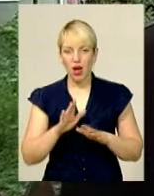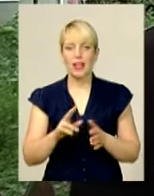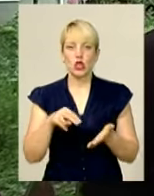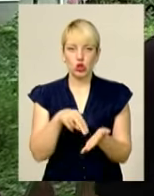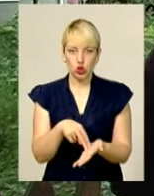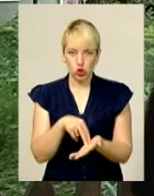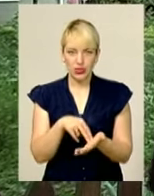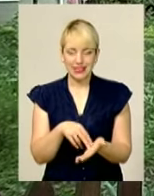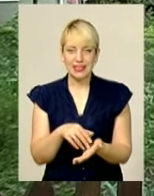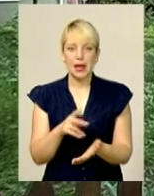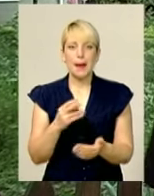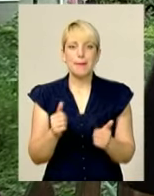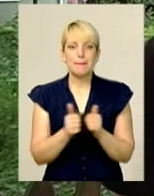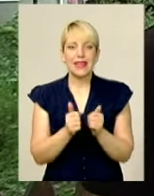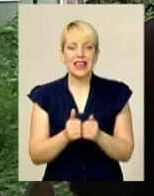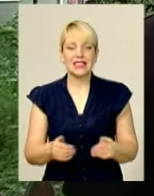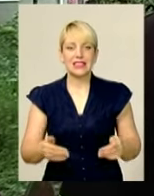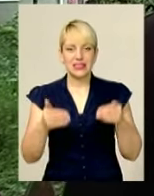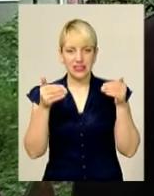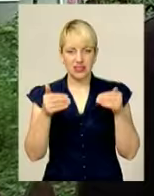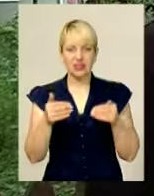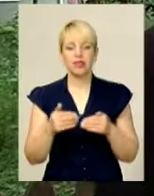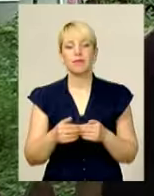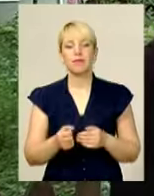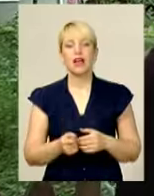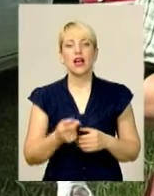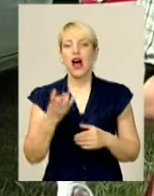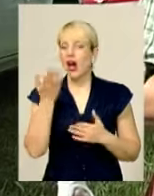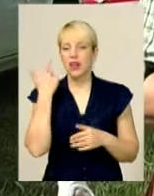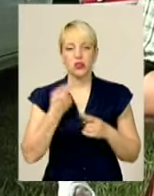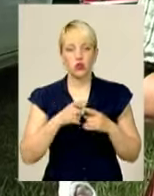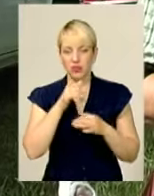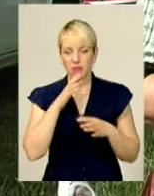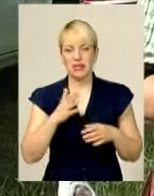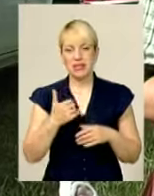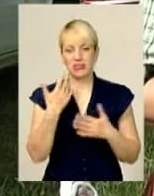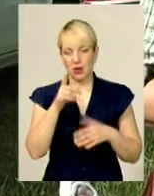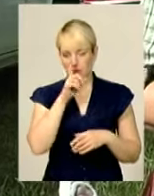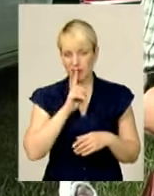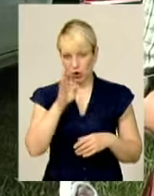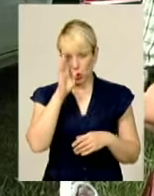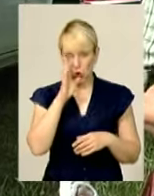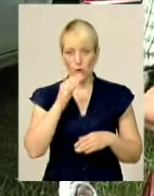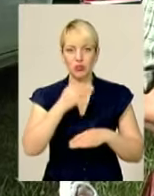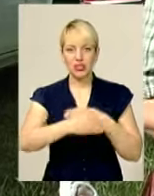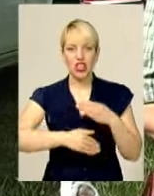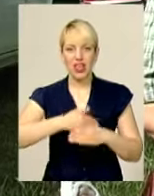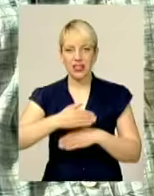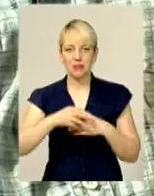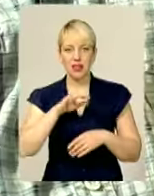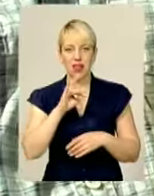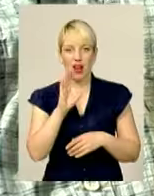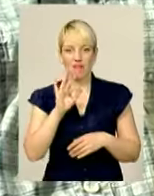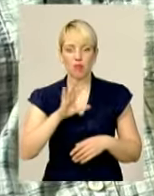біля стінки декілька секунд, хоча я раніше цього не міг. Вже місяць хлопчик в гіпсі. В травні Мілану зробили